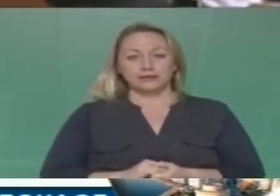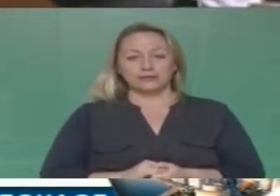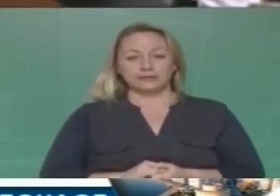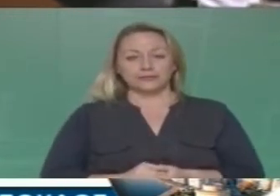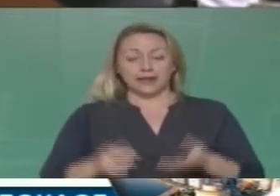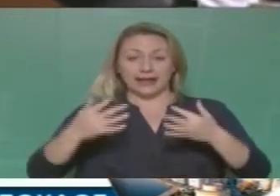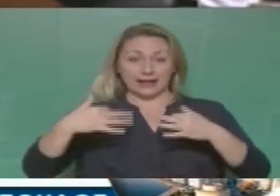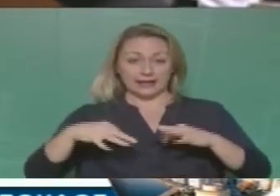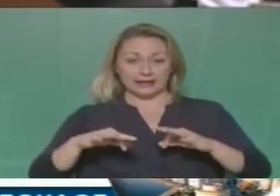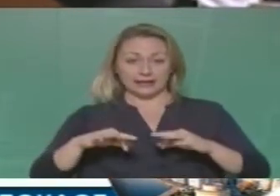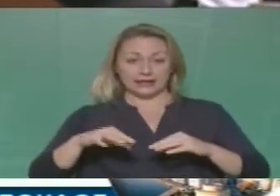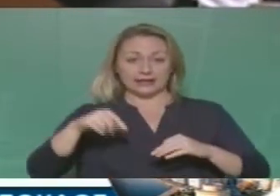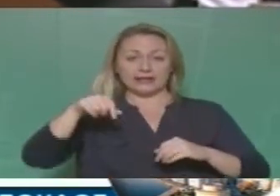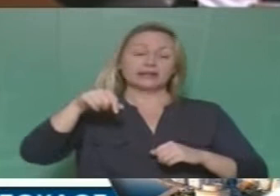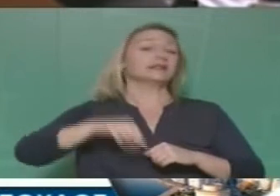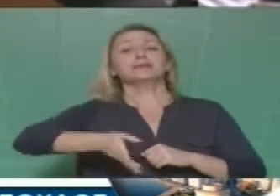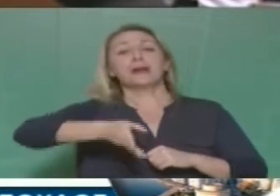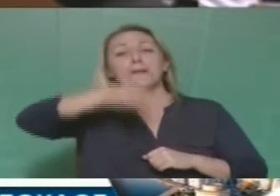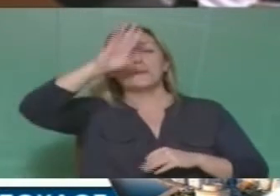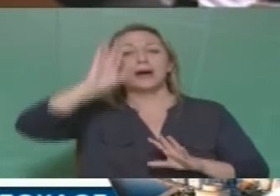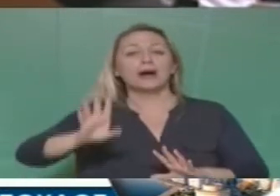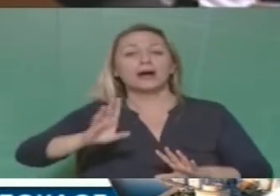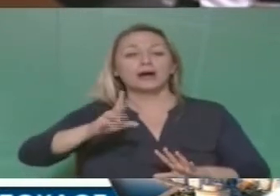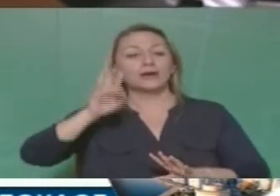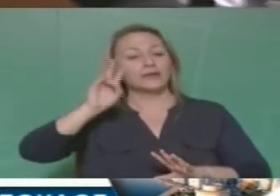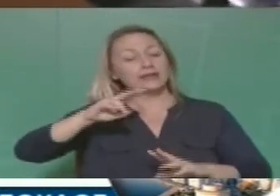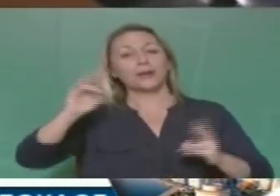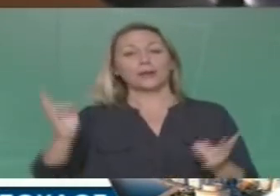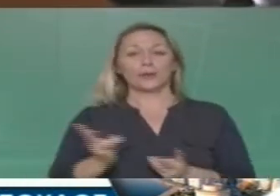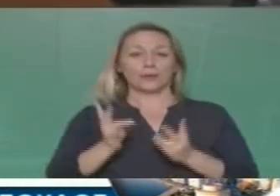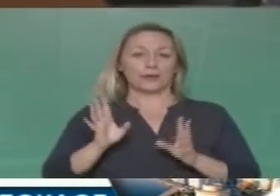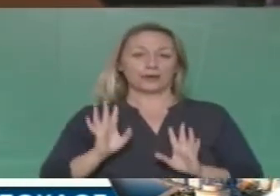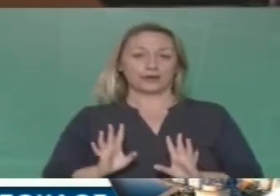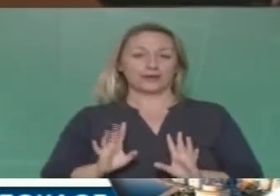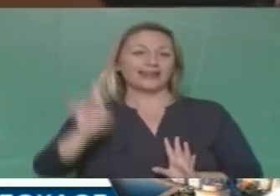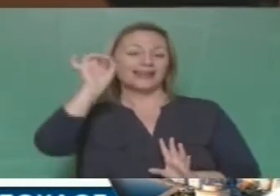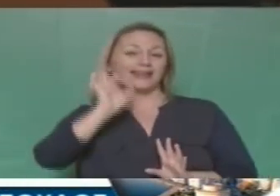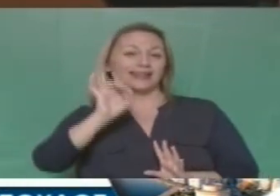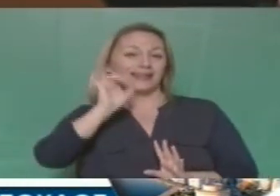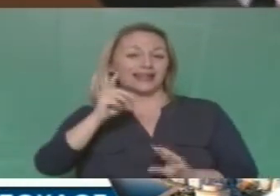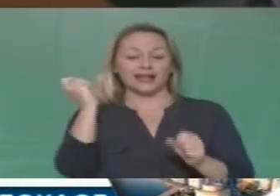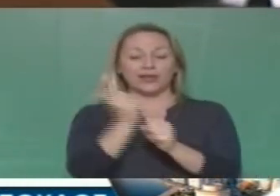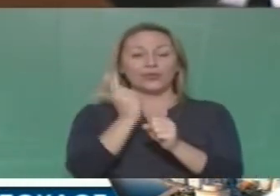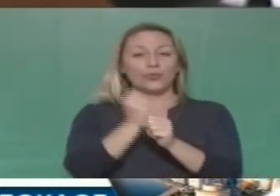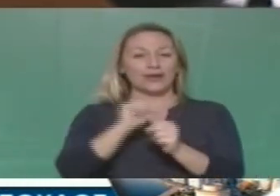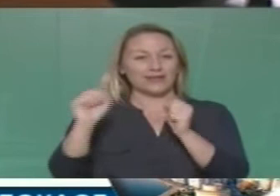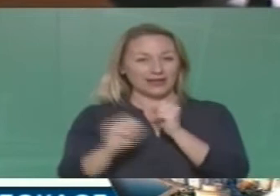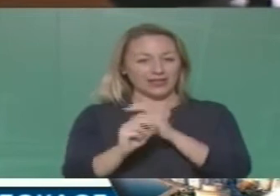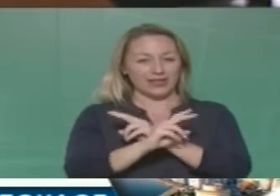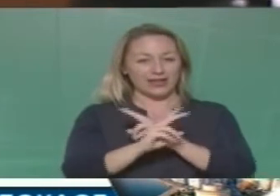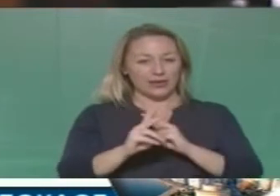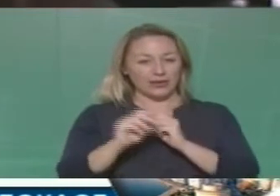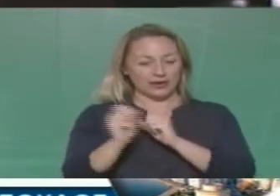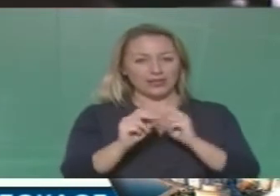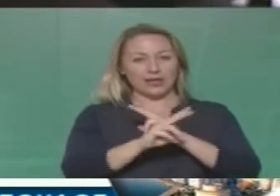Καταρχήν σήμερα είχαμε ατύχημα. Ευτυχώς ελαφρύ από ό,τι φάνηκε. Μία γυναίκα εργαζόμενη, αορίστου